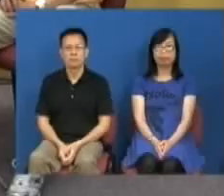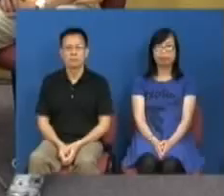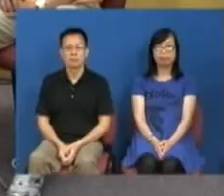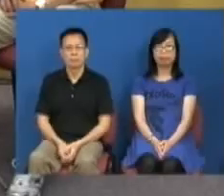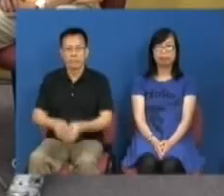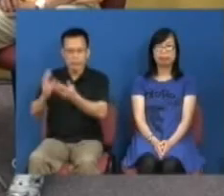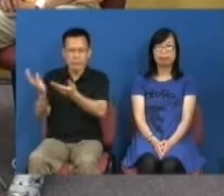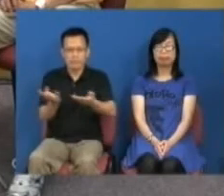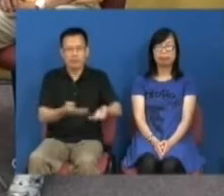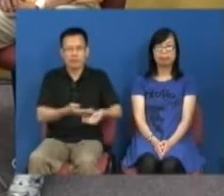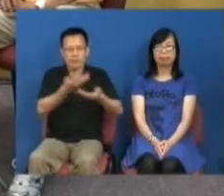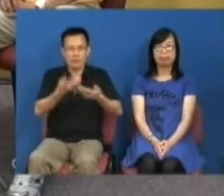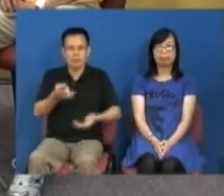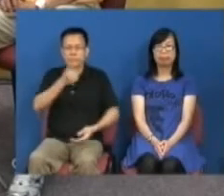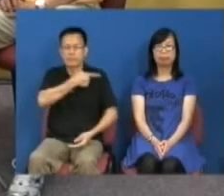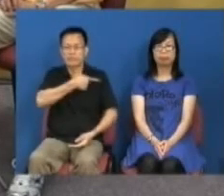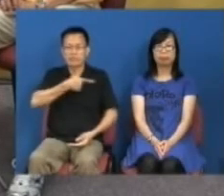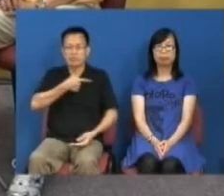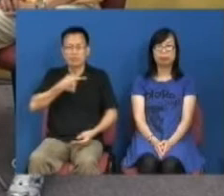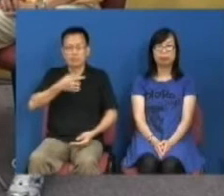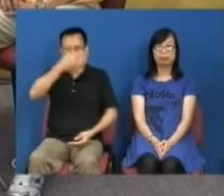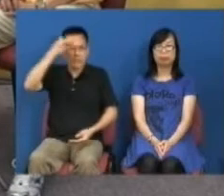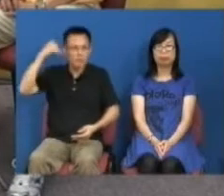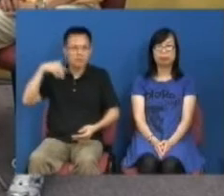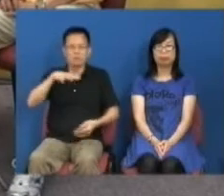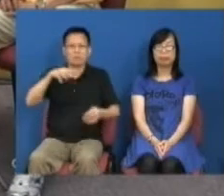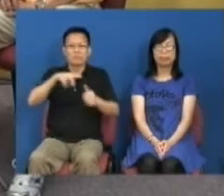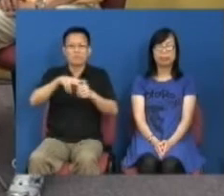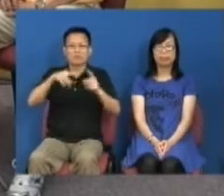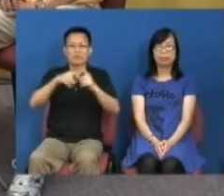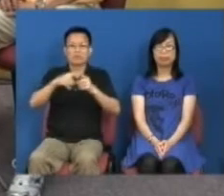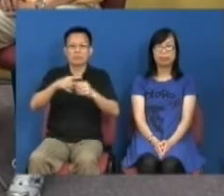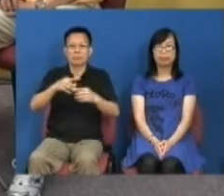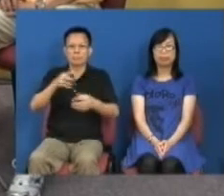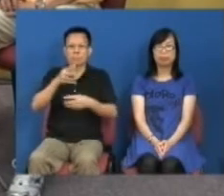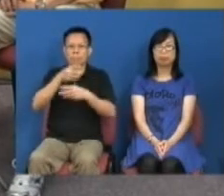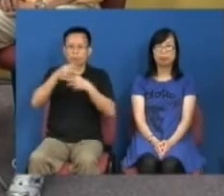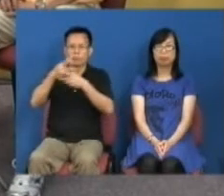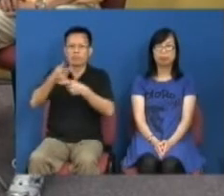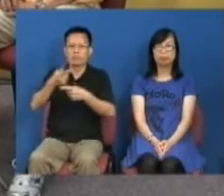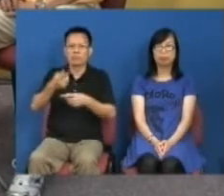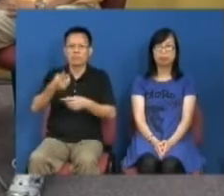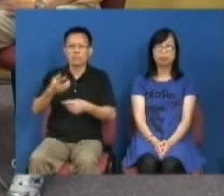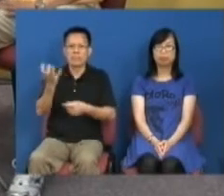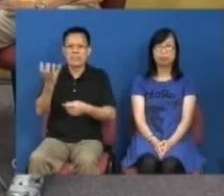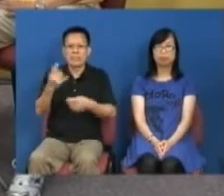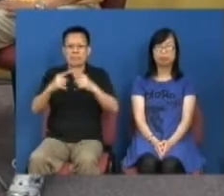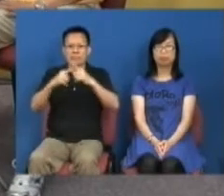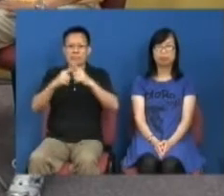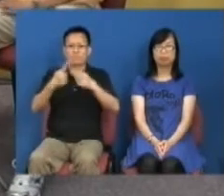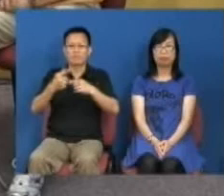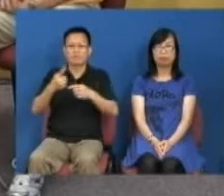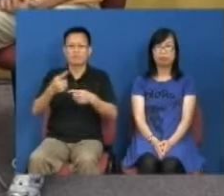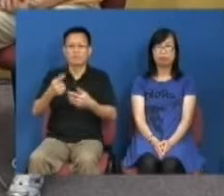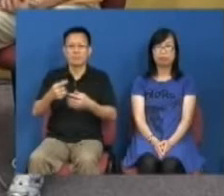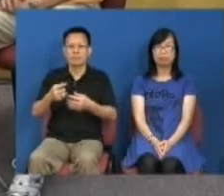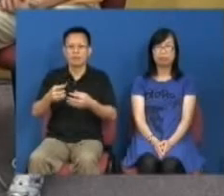欢迎大家收看今周一的热浪逼人直播在我旁边有个热热的人物范国威 欢迎